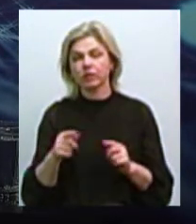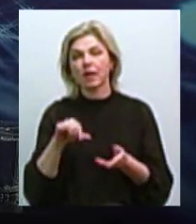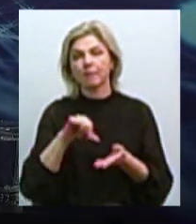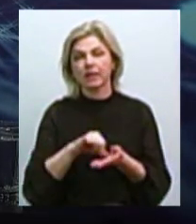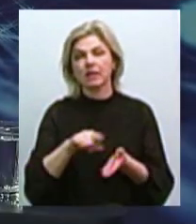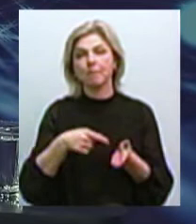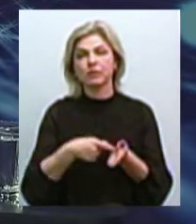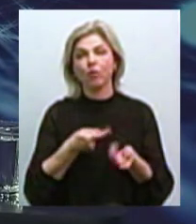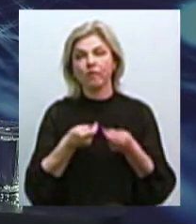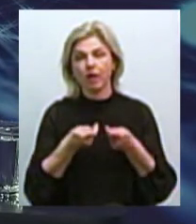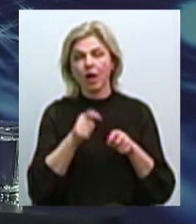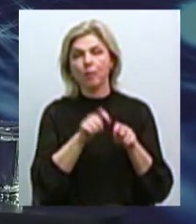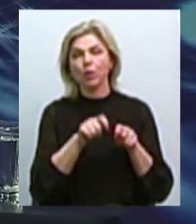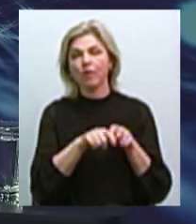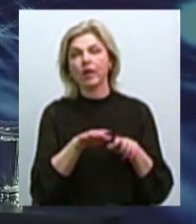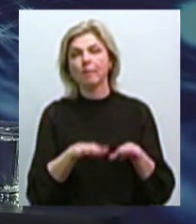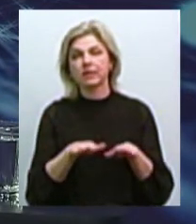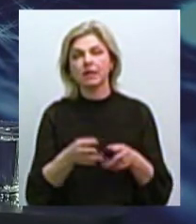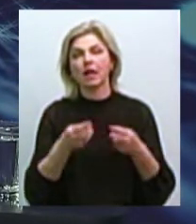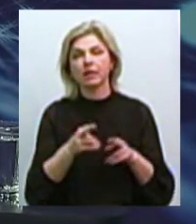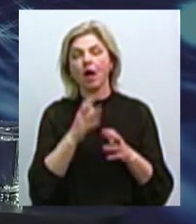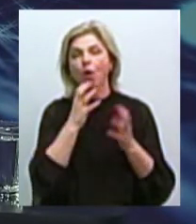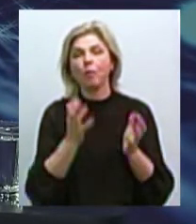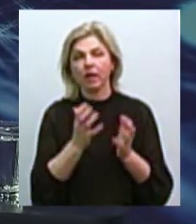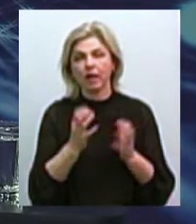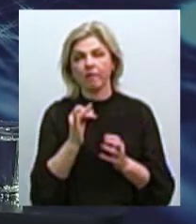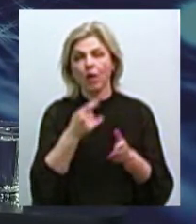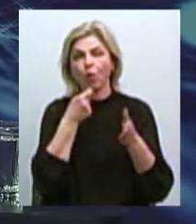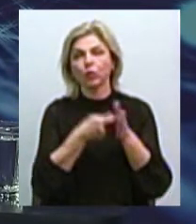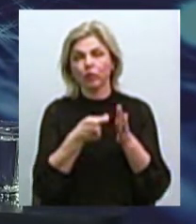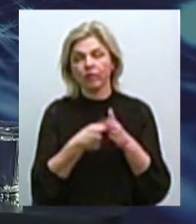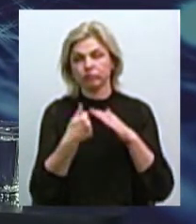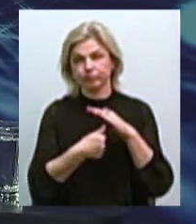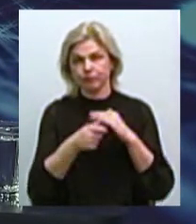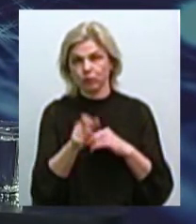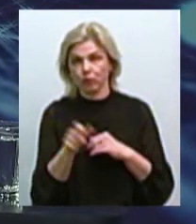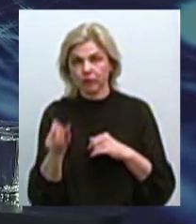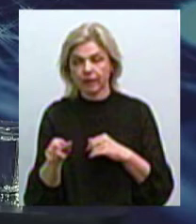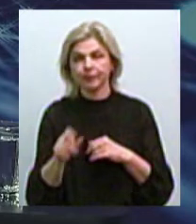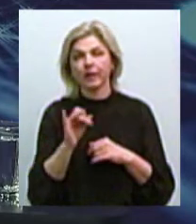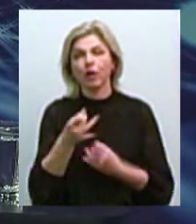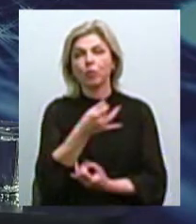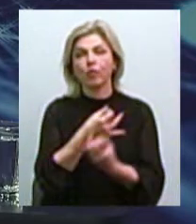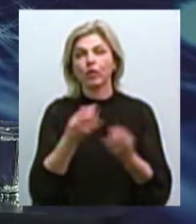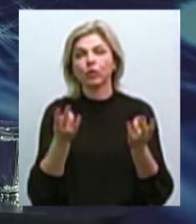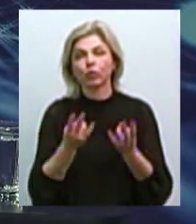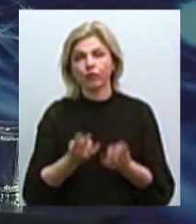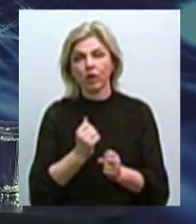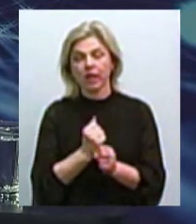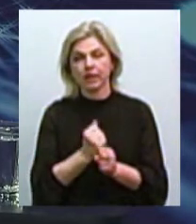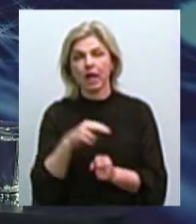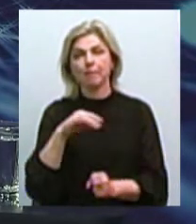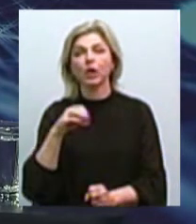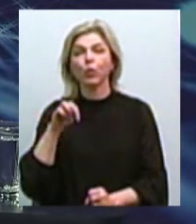міської влади перевіряють місця для обігріву та годування бездомних громадян і обговорюють необхідність створення притулку